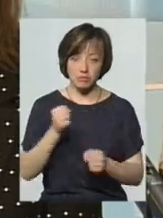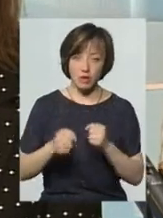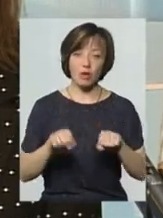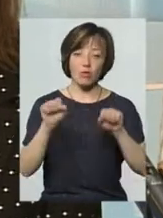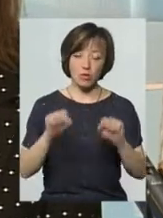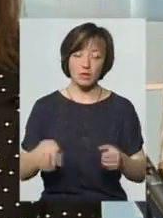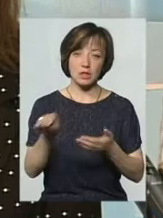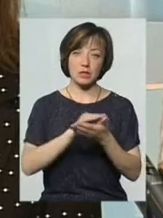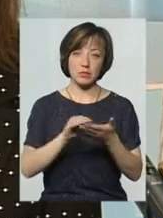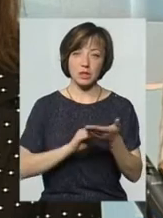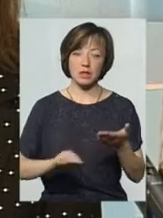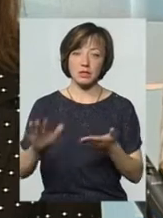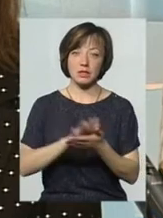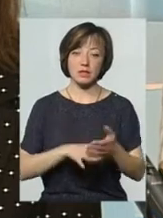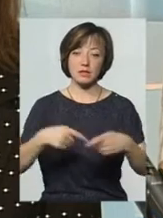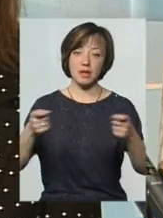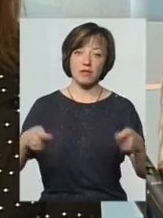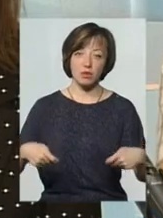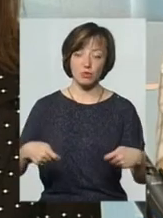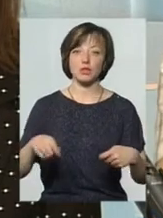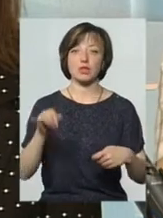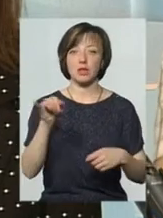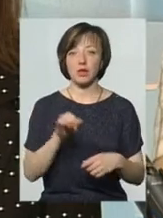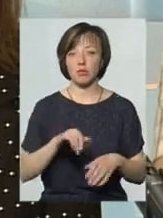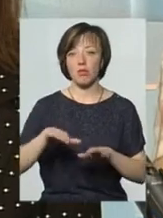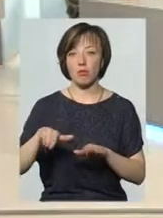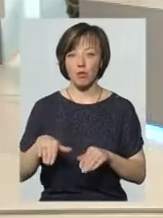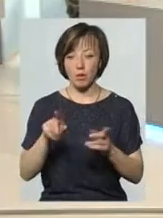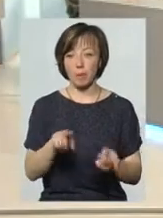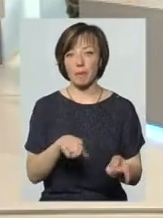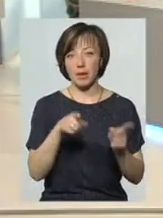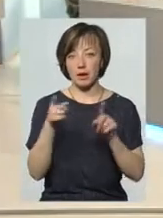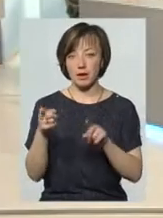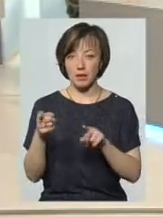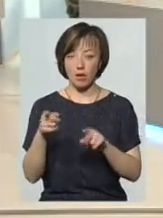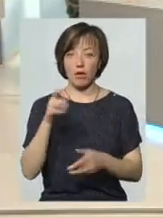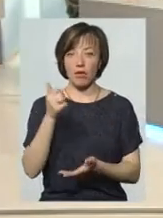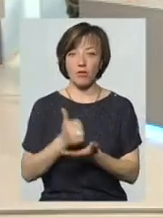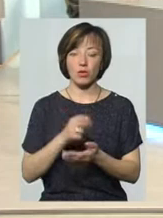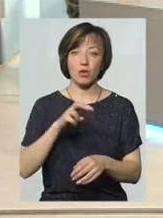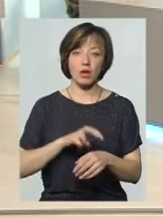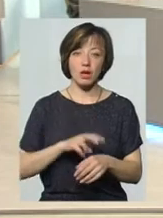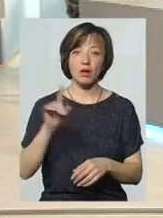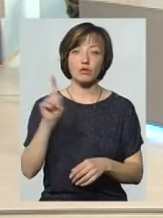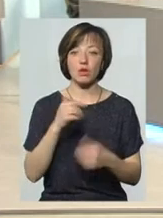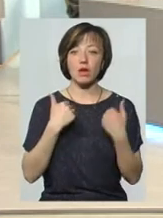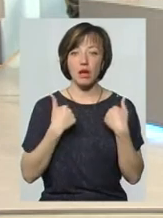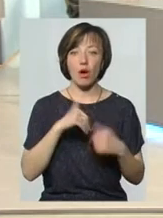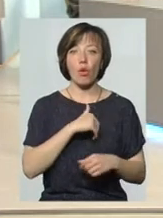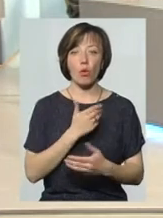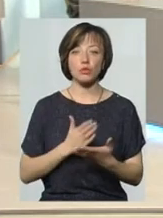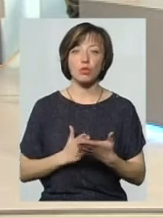написати заяву там у завідувачу амбулаторії, і воно потім перейде до головного лікаря центру ПМСД про те, що я хочу